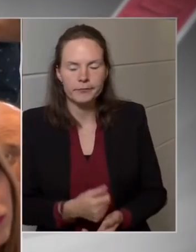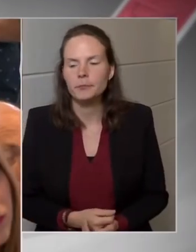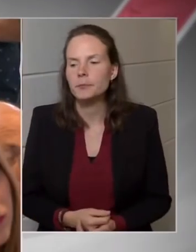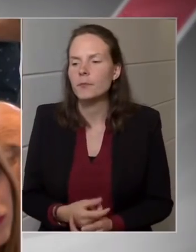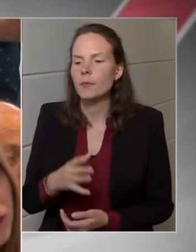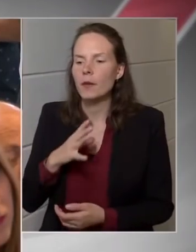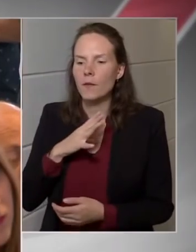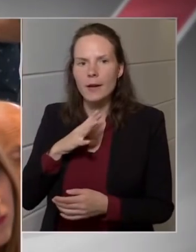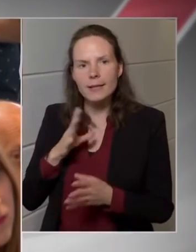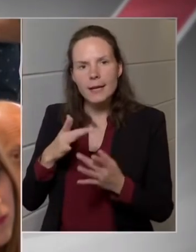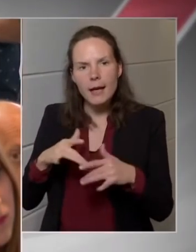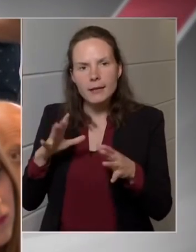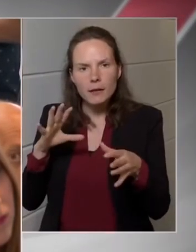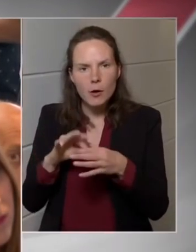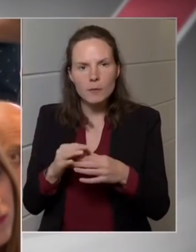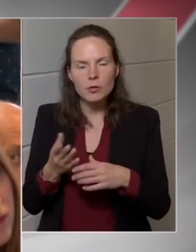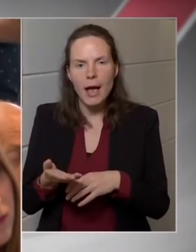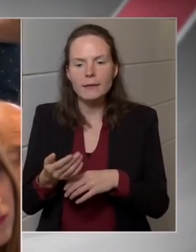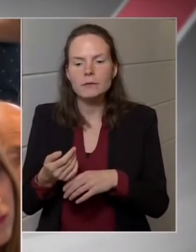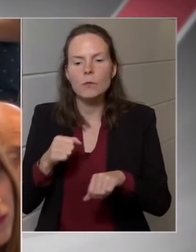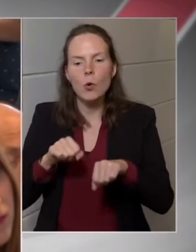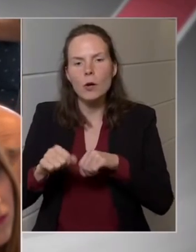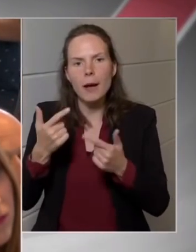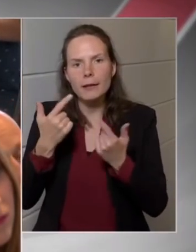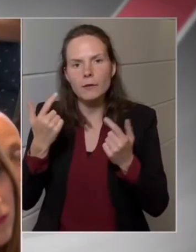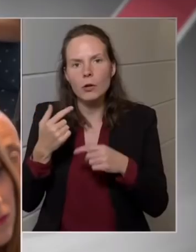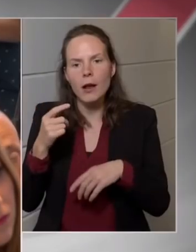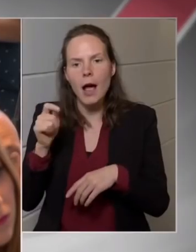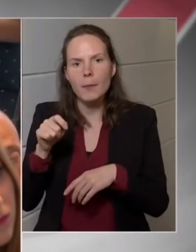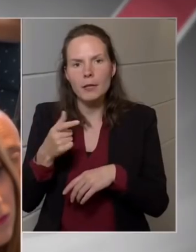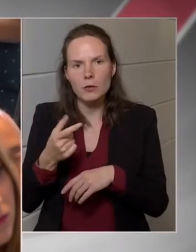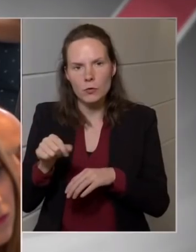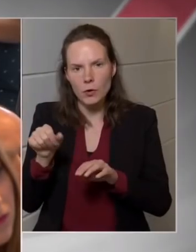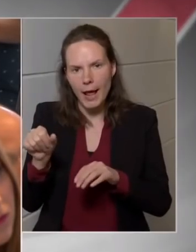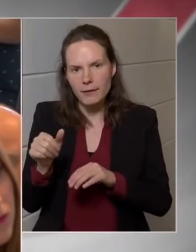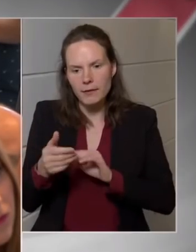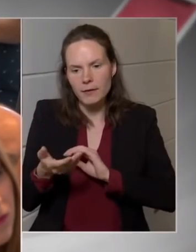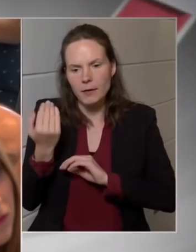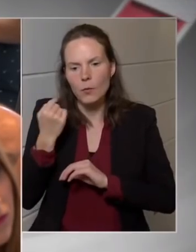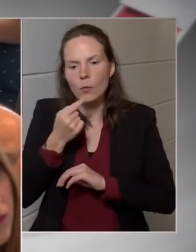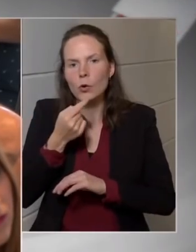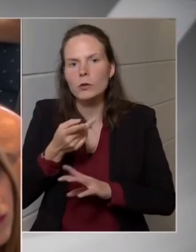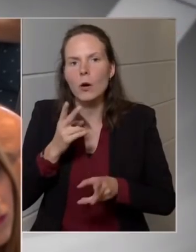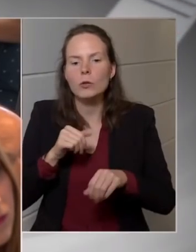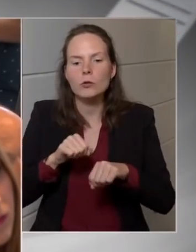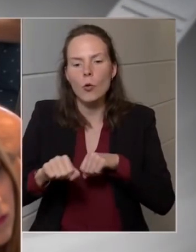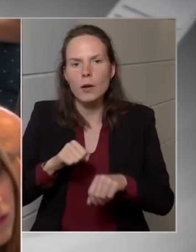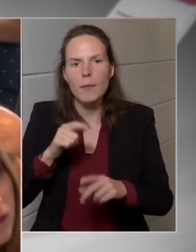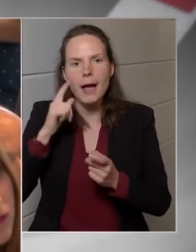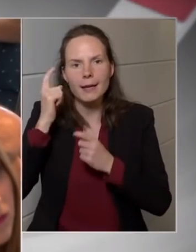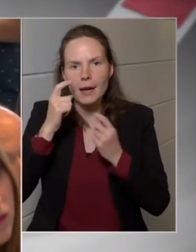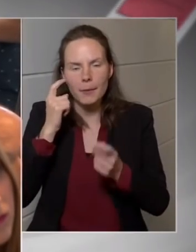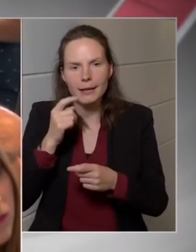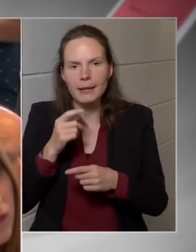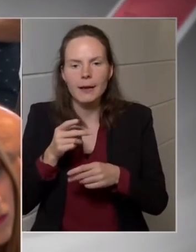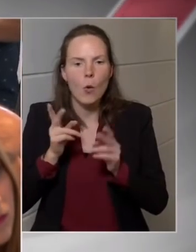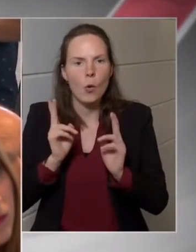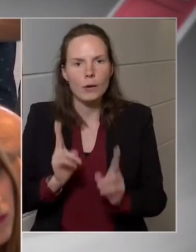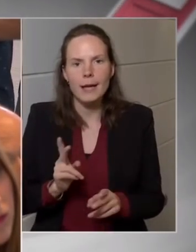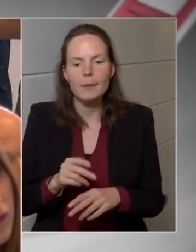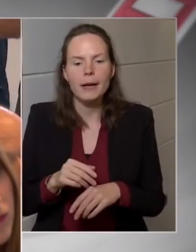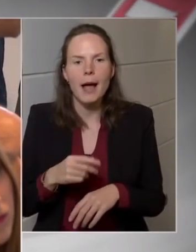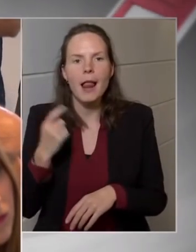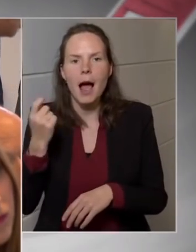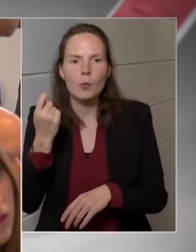Veszélyhelyzet. Ön a kormányinfon április 21-én azt mondta, hogy a kormány reméli, hogy nem kell, hogy éljen ezzel az eszközzel, tehát ezzel a